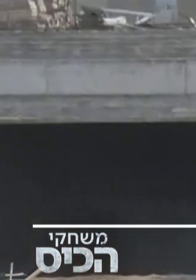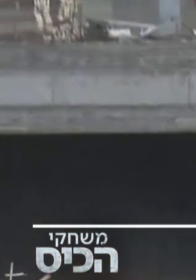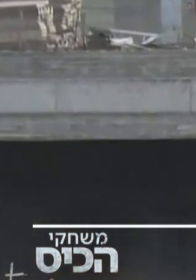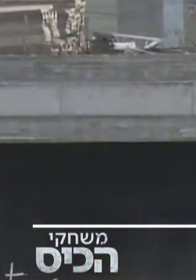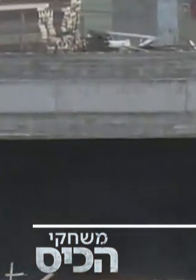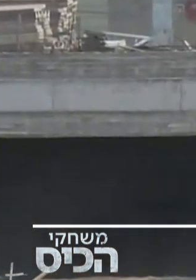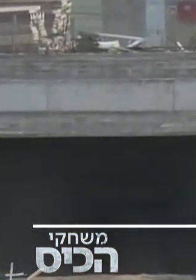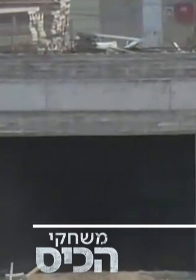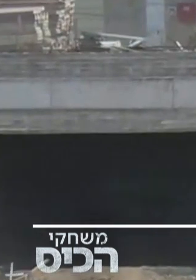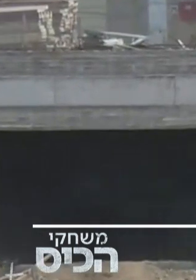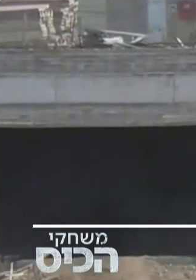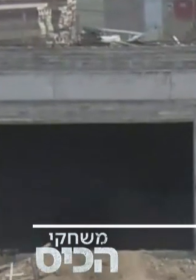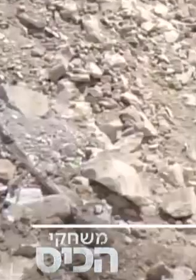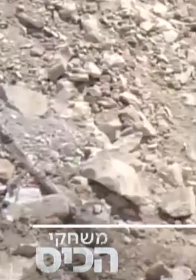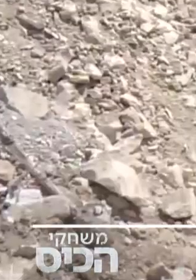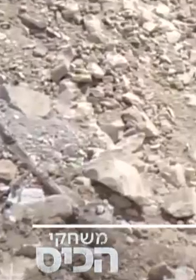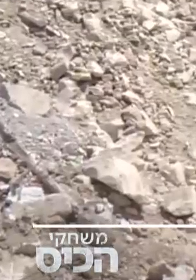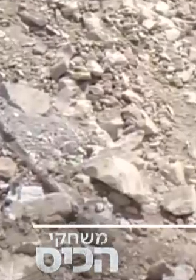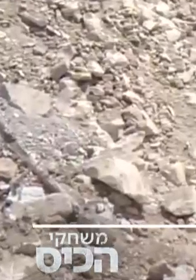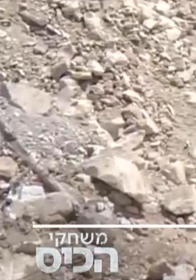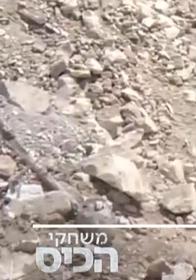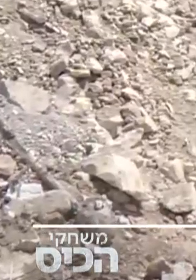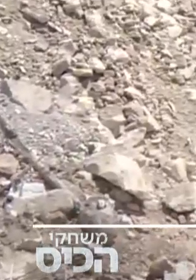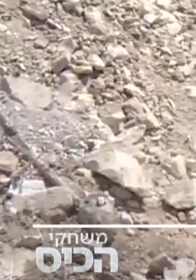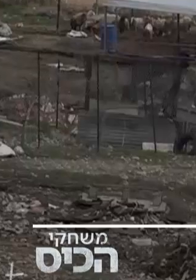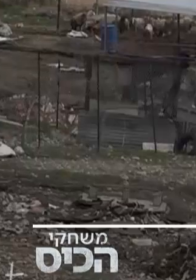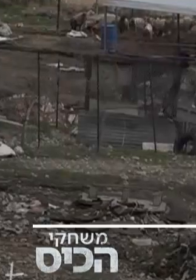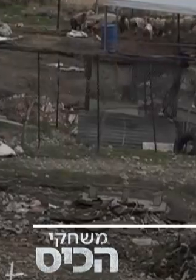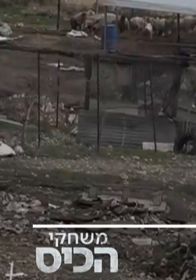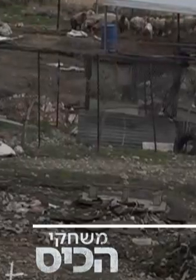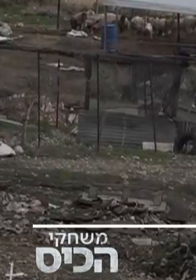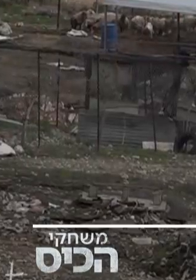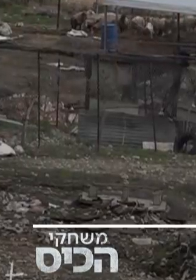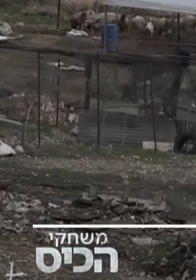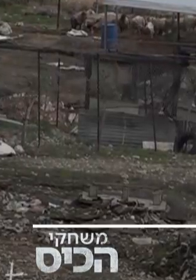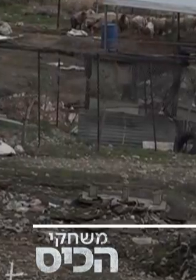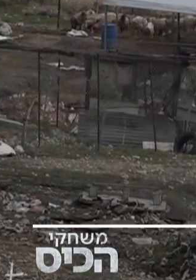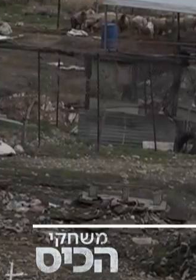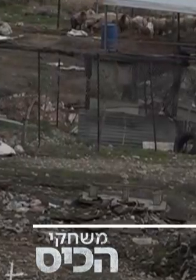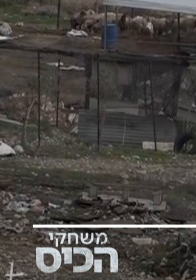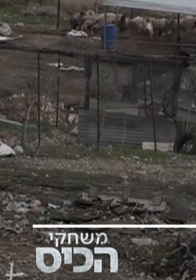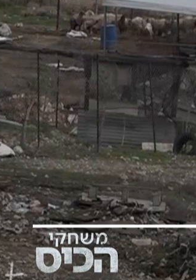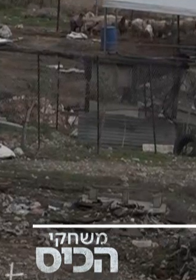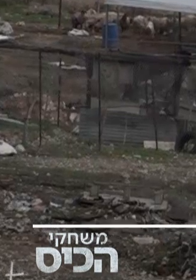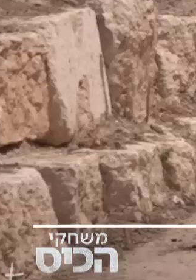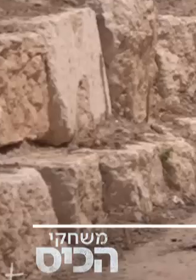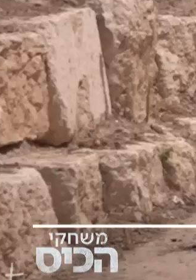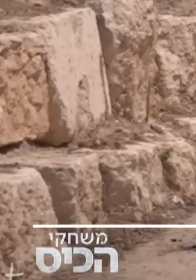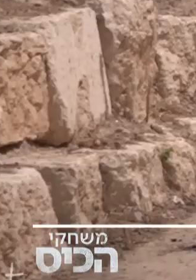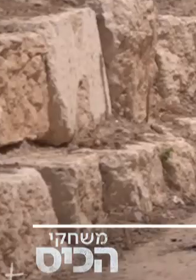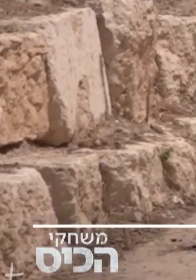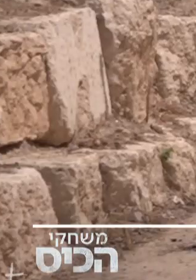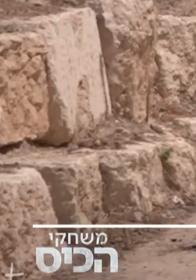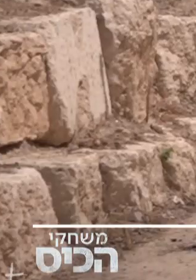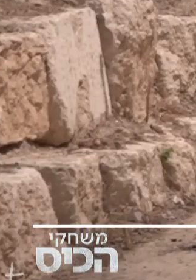עד סוף 2022. בתקופה הזאת לא יינתנו כנסות או יבוצעו הריסות. כל עוד מדובר במבנה קיים